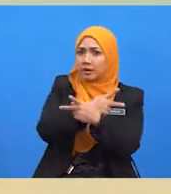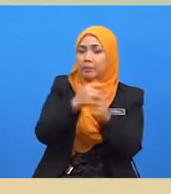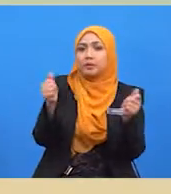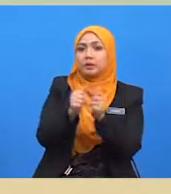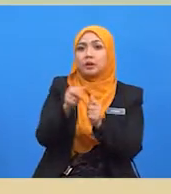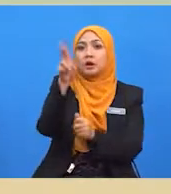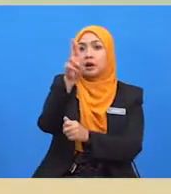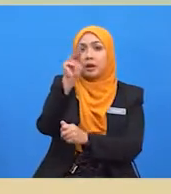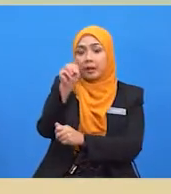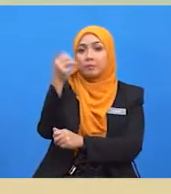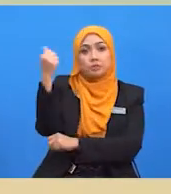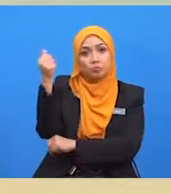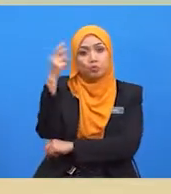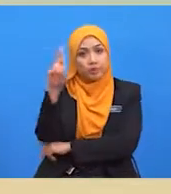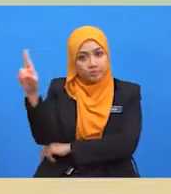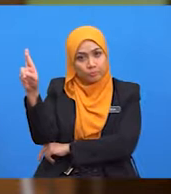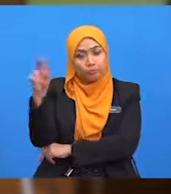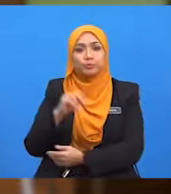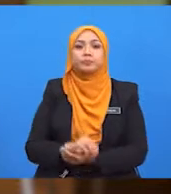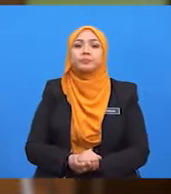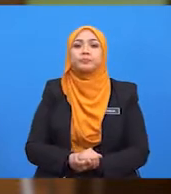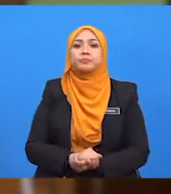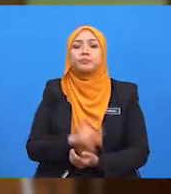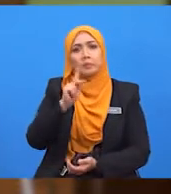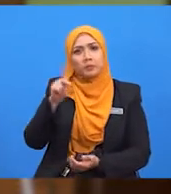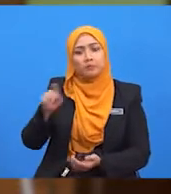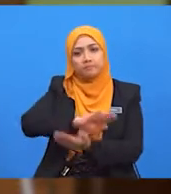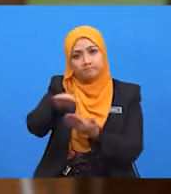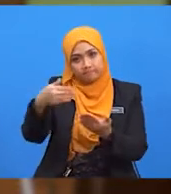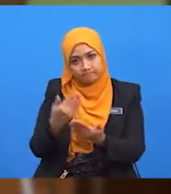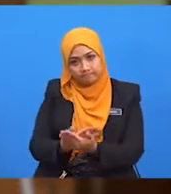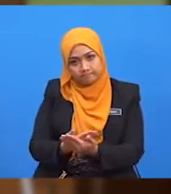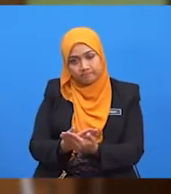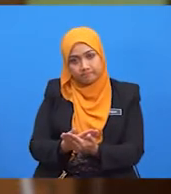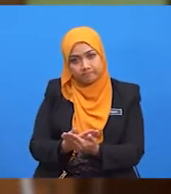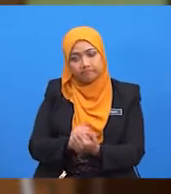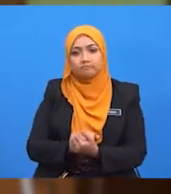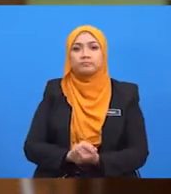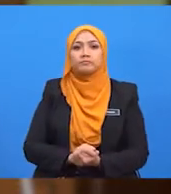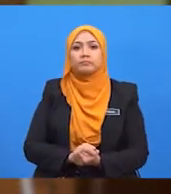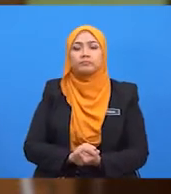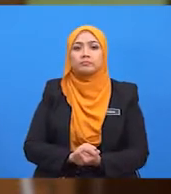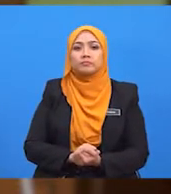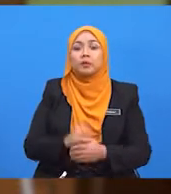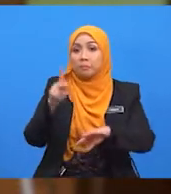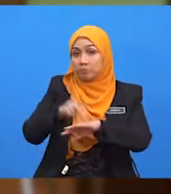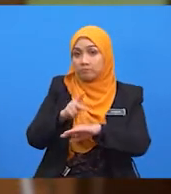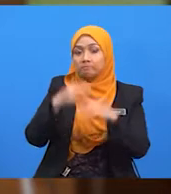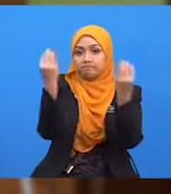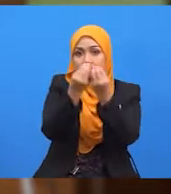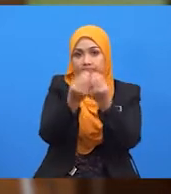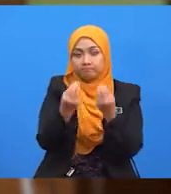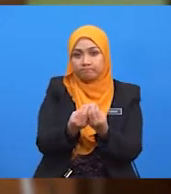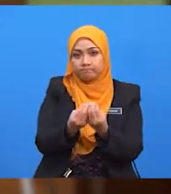RM10,000. Pelajar-pelajar sekalian, jelas sekali pengenang terif,